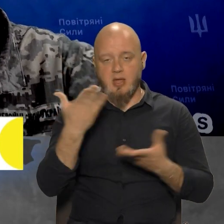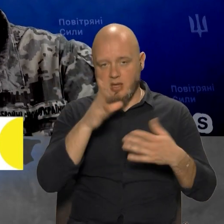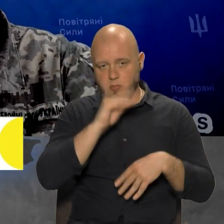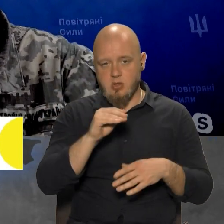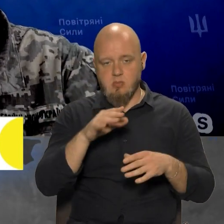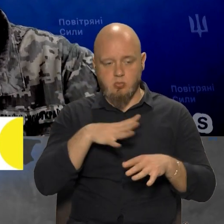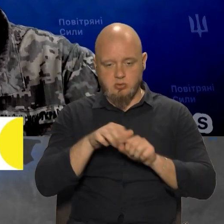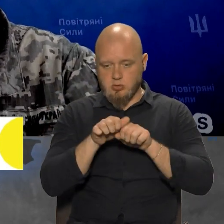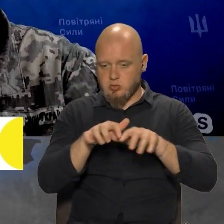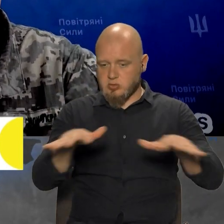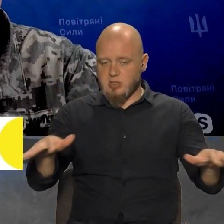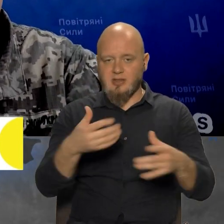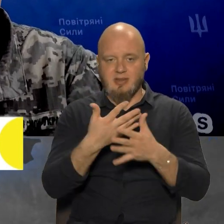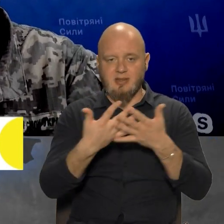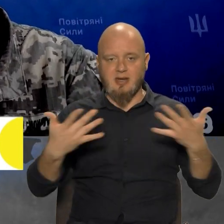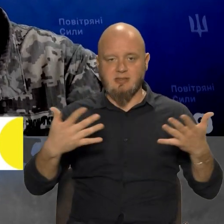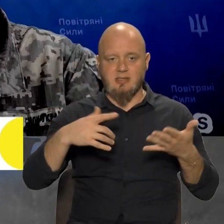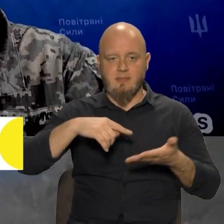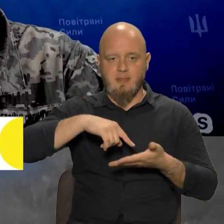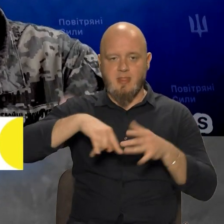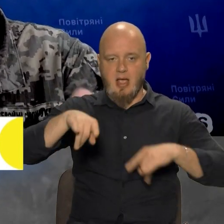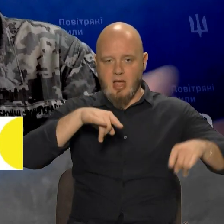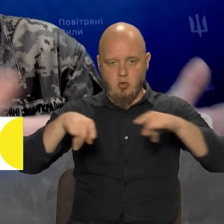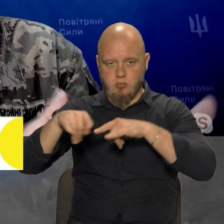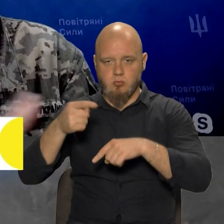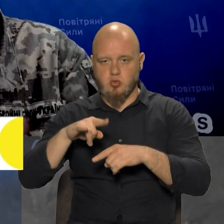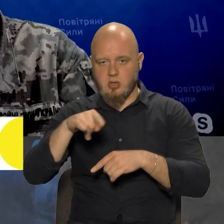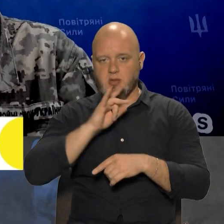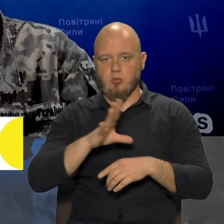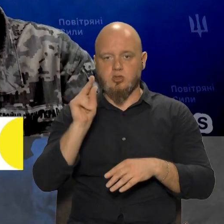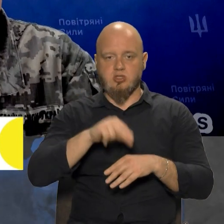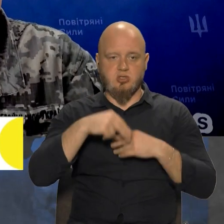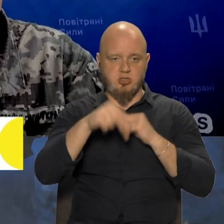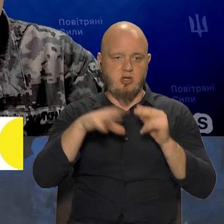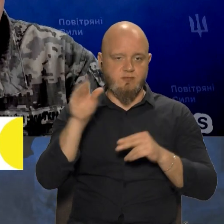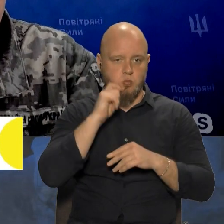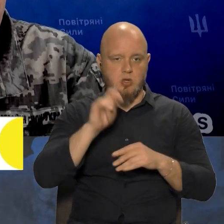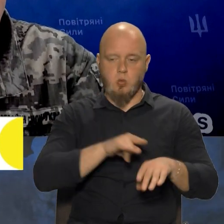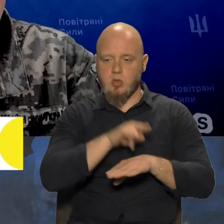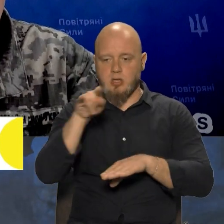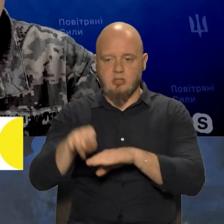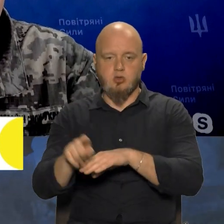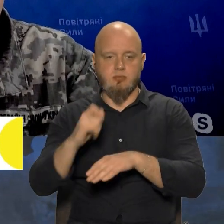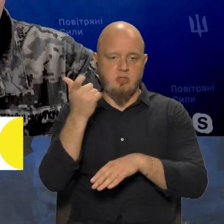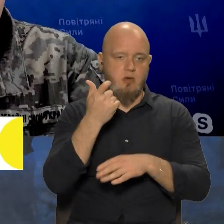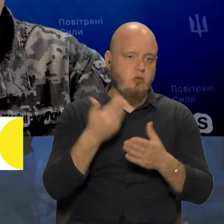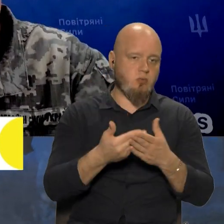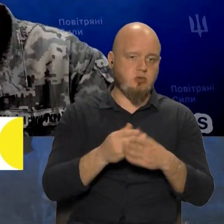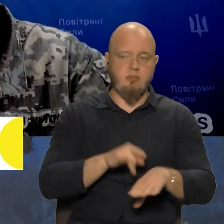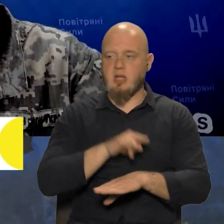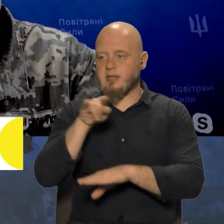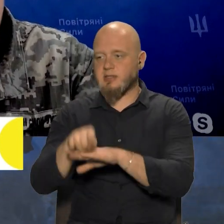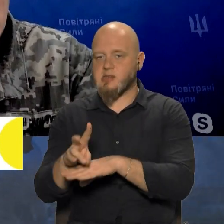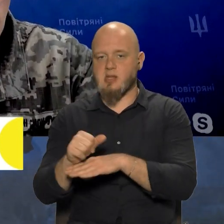розосереджені на різних оперативних аеродромах, тому що літак не буде через всю Україну летіти, щоб там з Харкова, допустимо, летіти